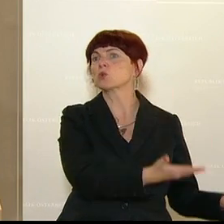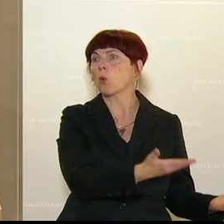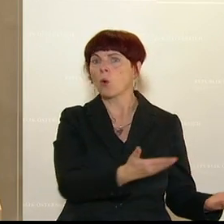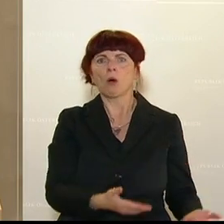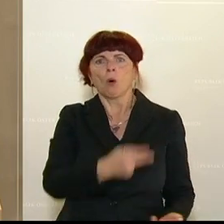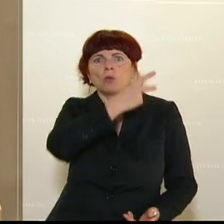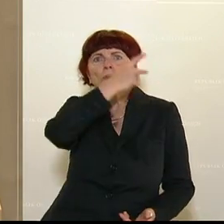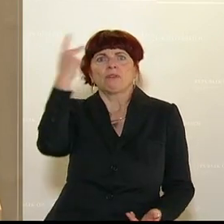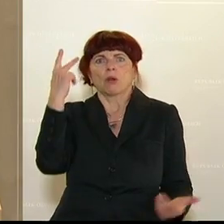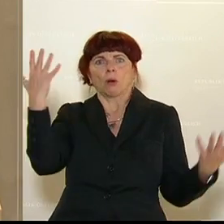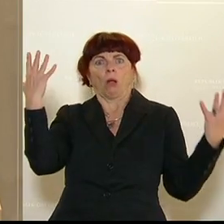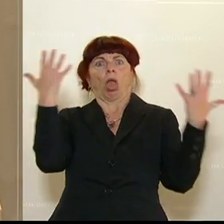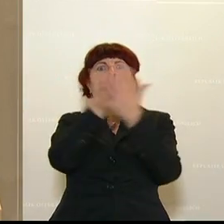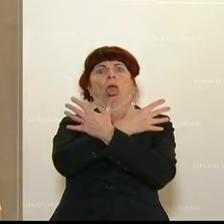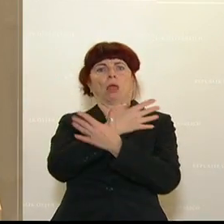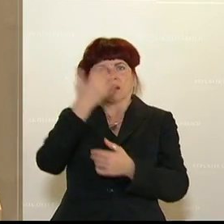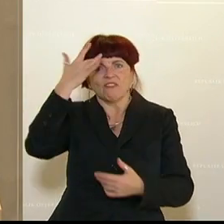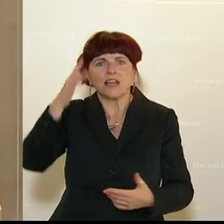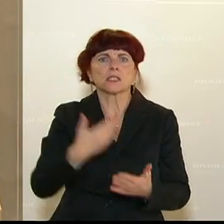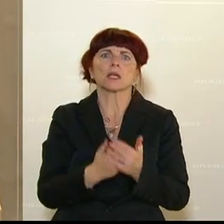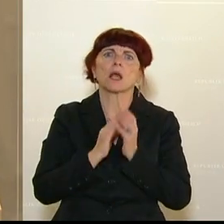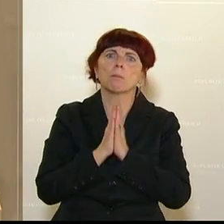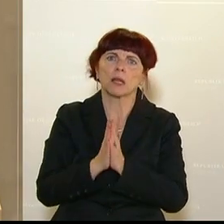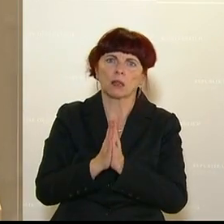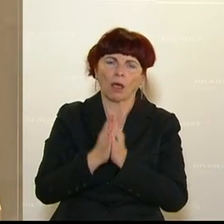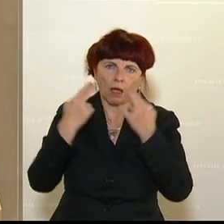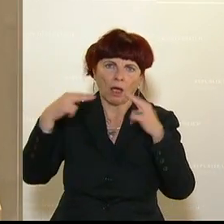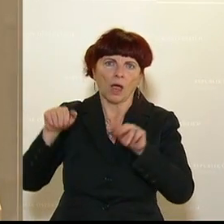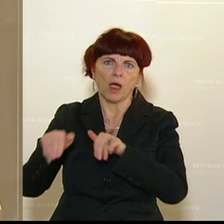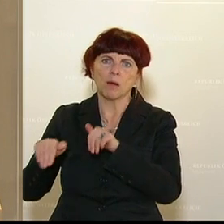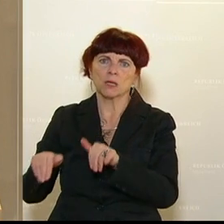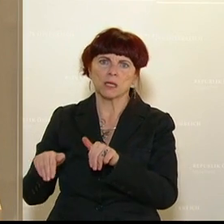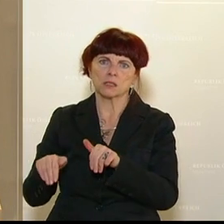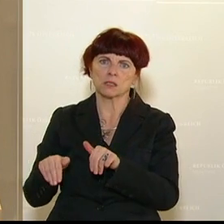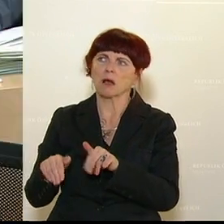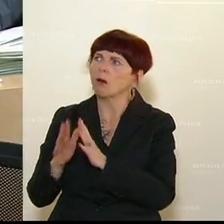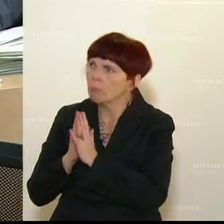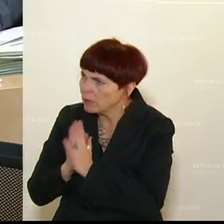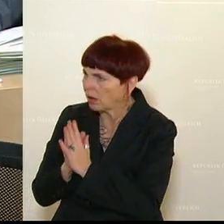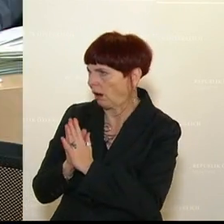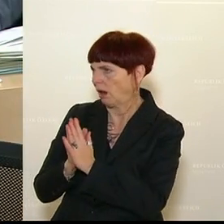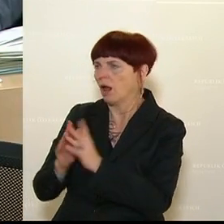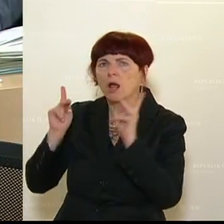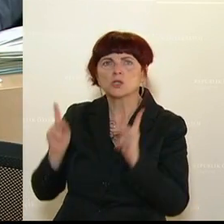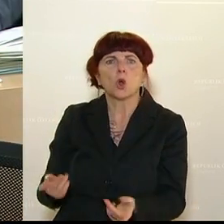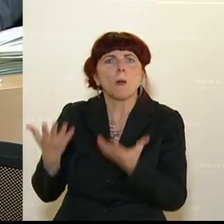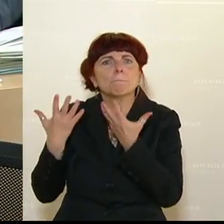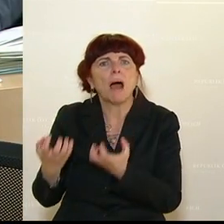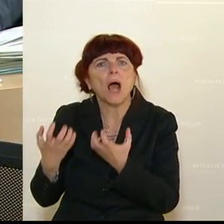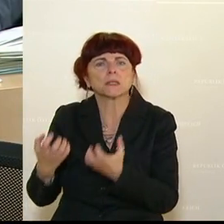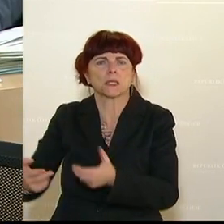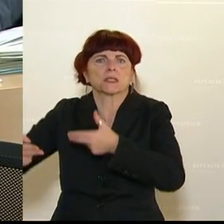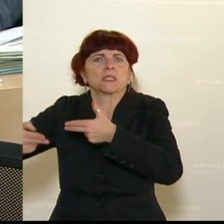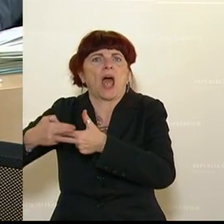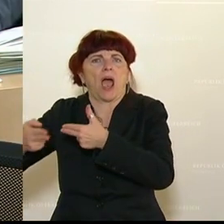ist verunsichert bei den Grenzen. Das heißt, Herr Minister, ich würde dich wirklich bitten, schauen wir doch, dass wir praxisreale, dass wir keine